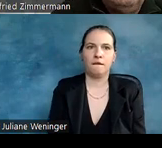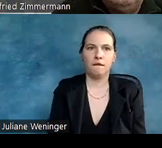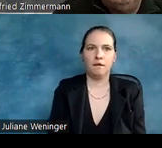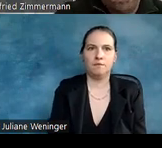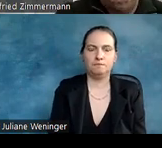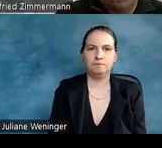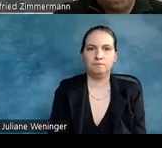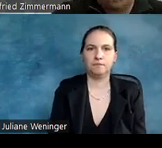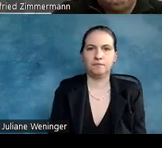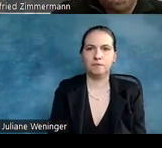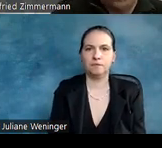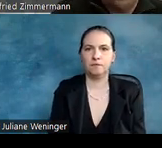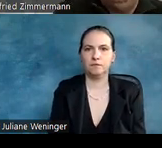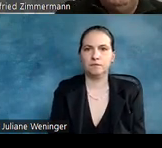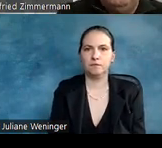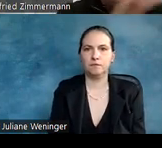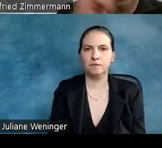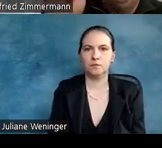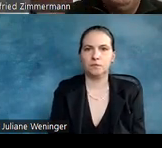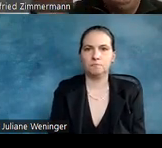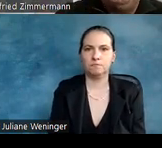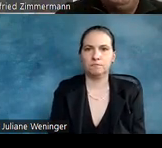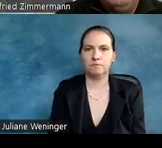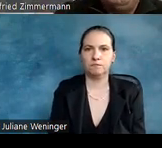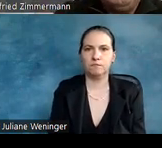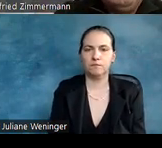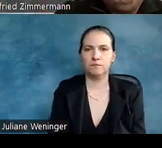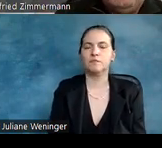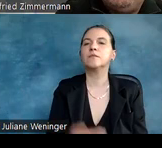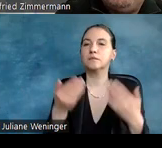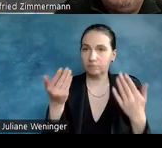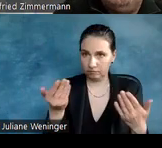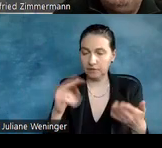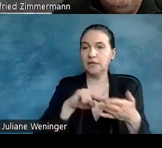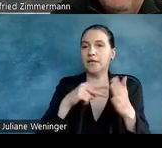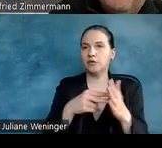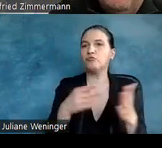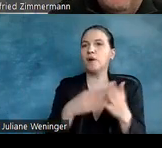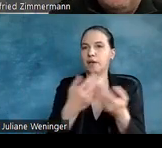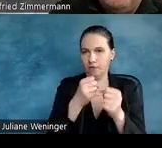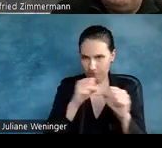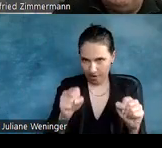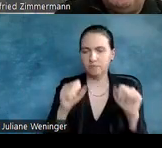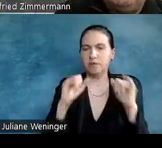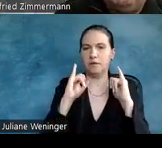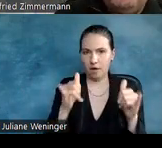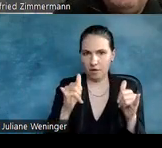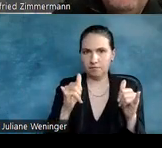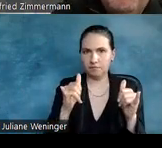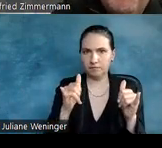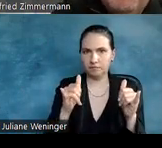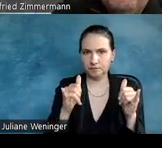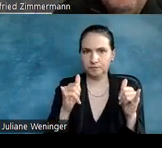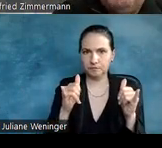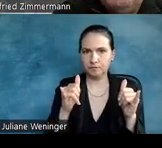Das ist im Kontrast ein technisch barrierefreies Dokument. Es kann sein, dass auch komplett barrierefrei,